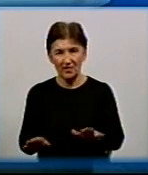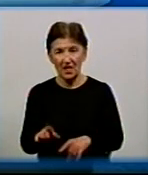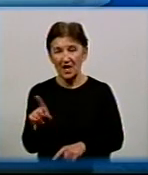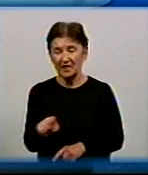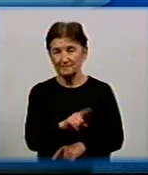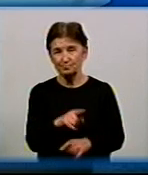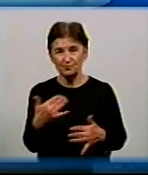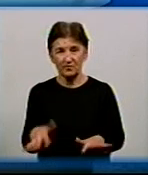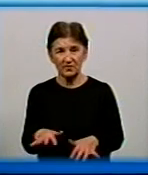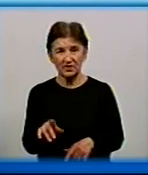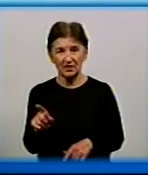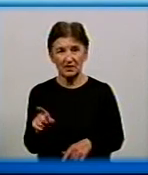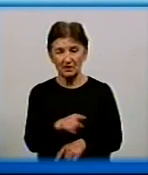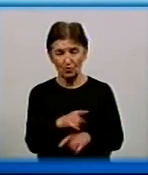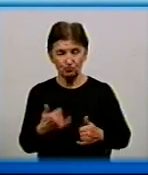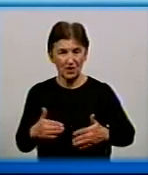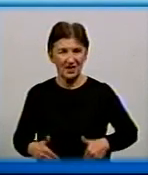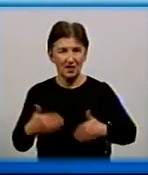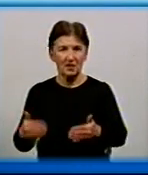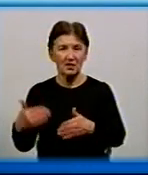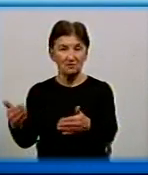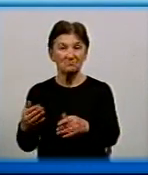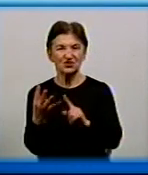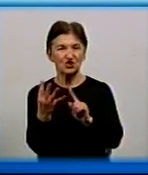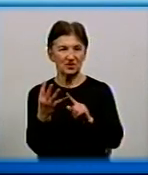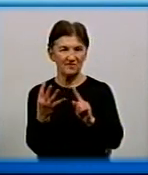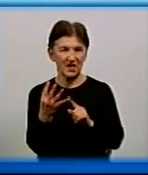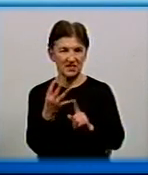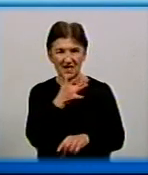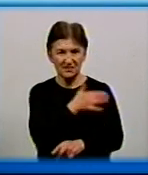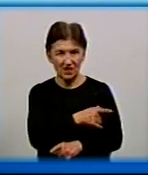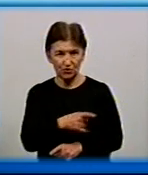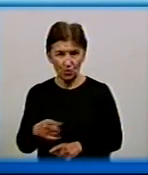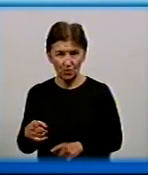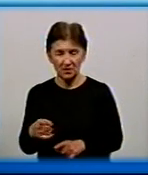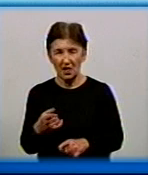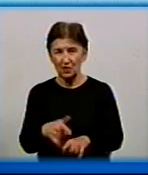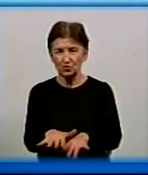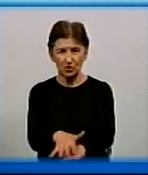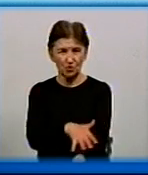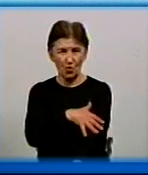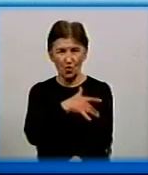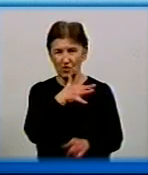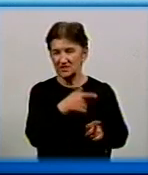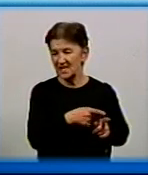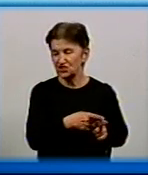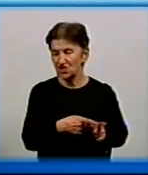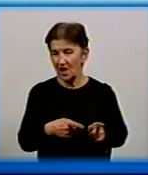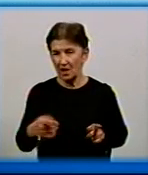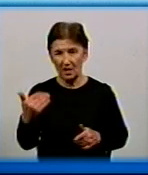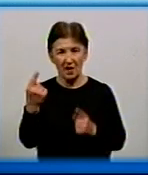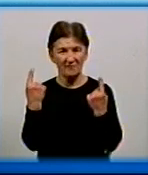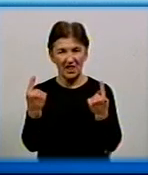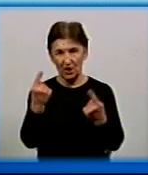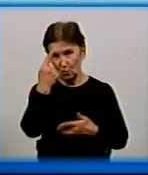вже, наприклад, в цій каденції, четвертий опалювальний сезон, ми пройшли досить великий шлях, досить велику довіру